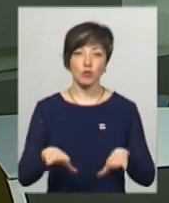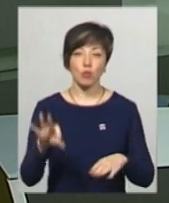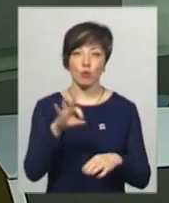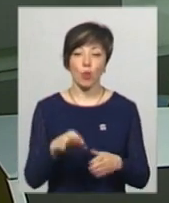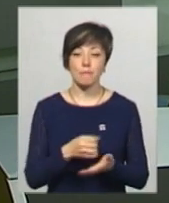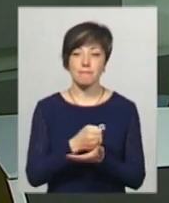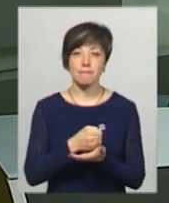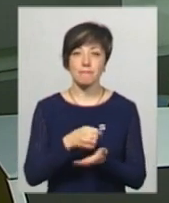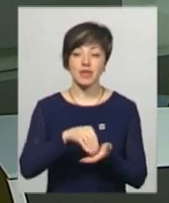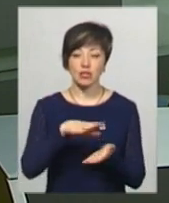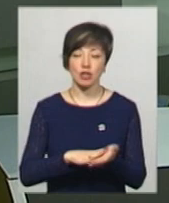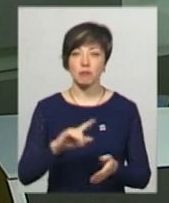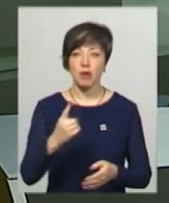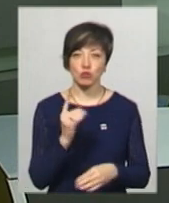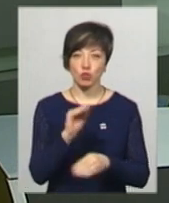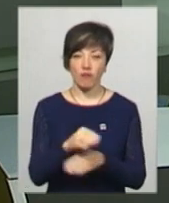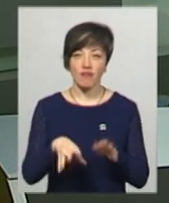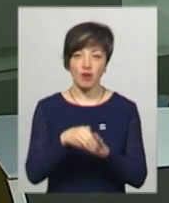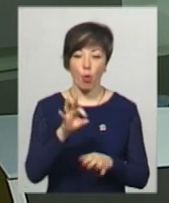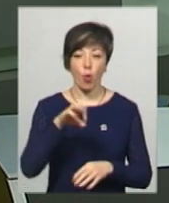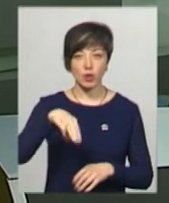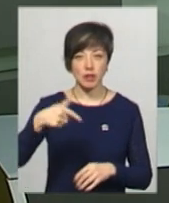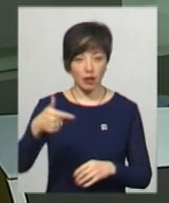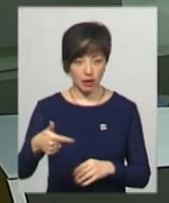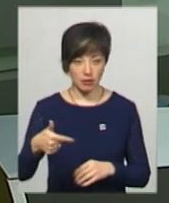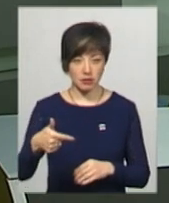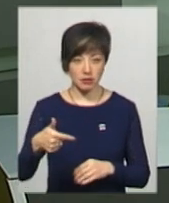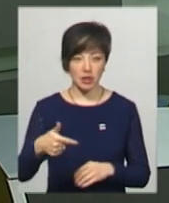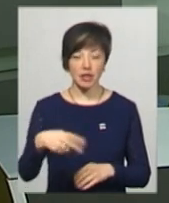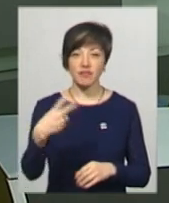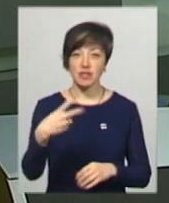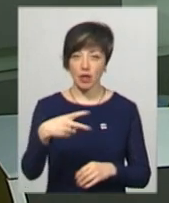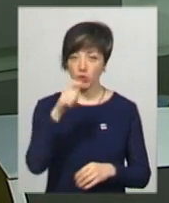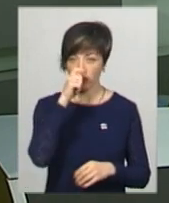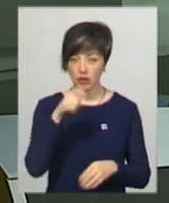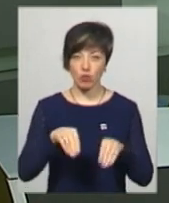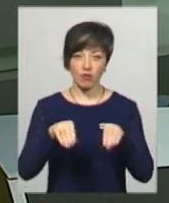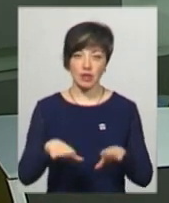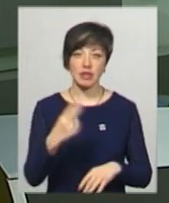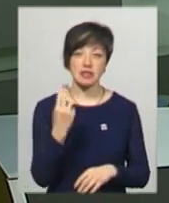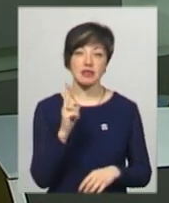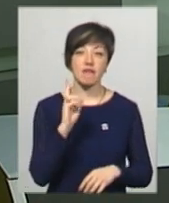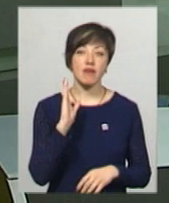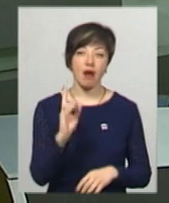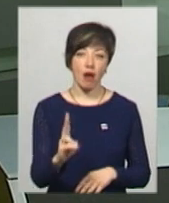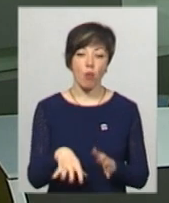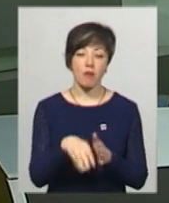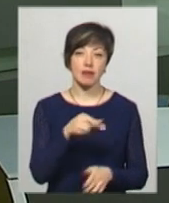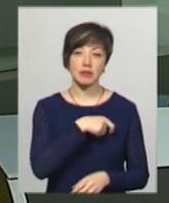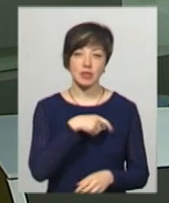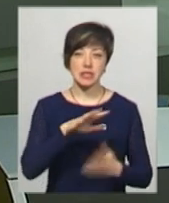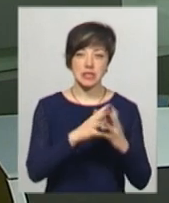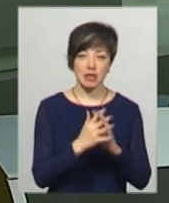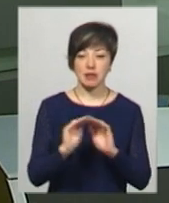про призначення перших та додаткових виборів в об'єднаних територіальних громадах 20 квітня охвалила ЦВК. Обиратимуть депутатів